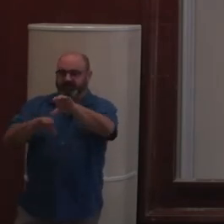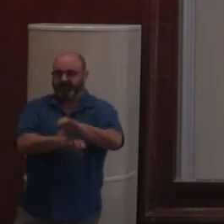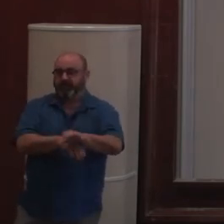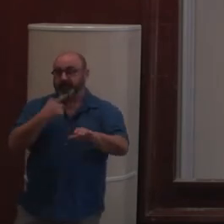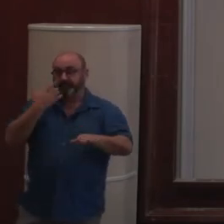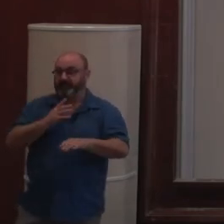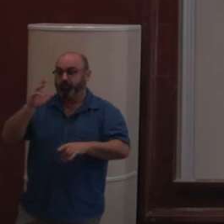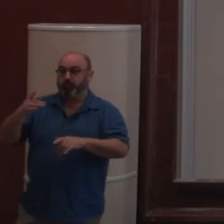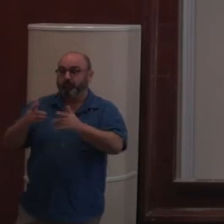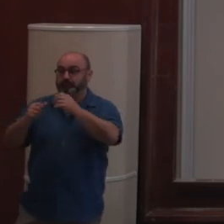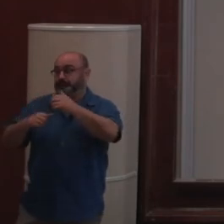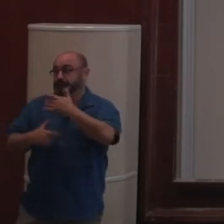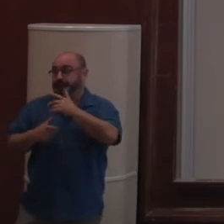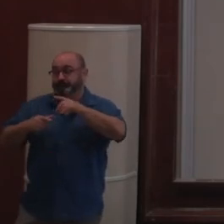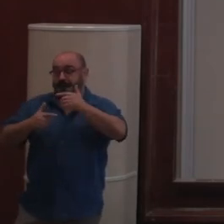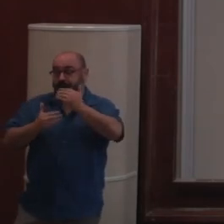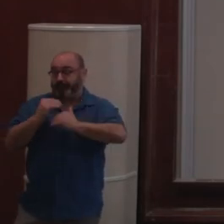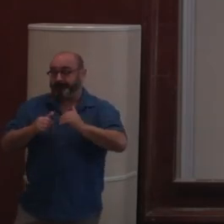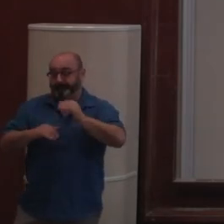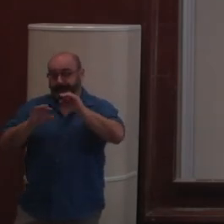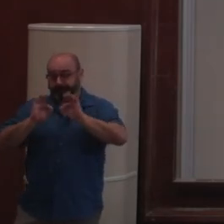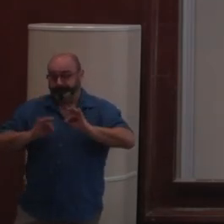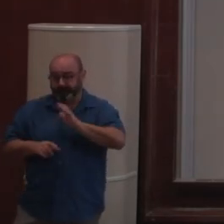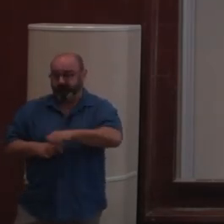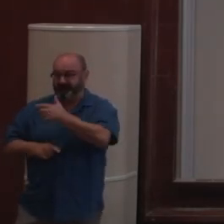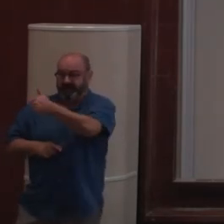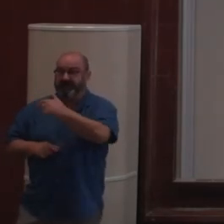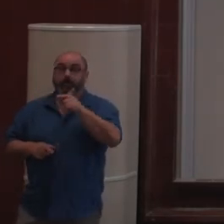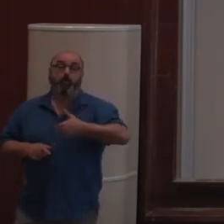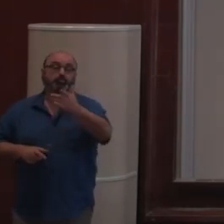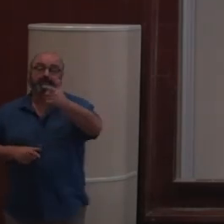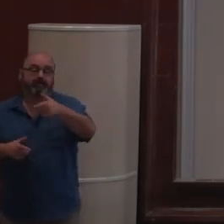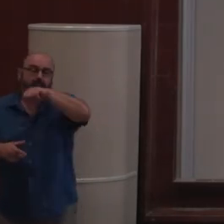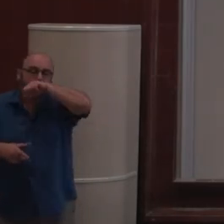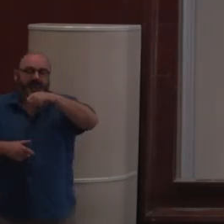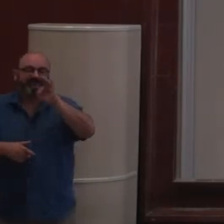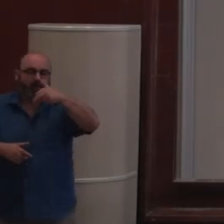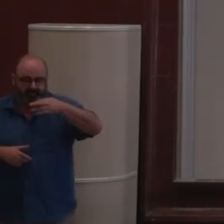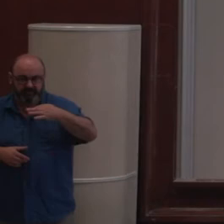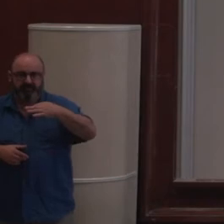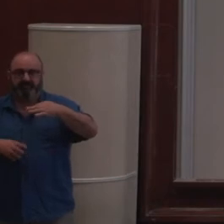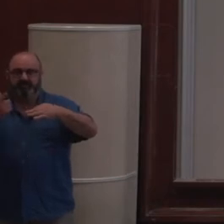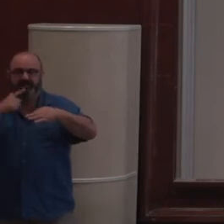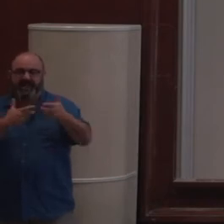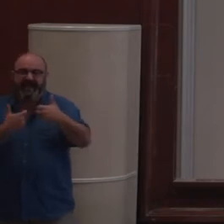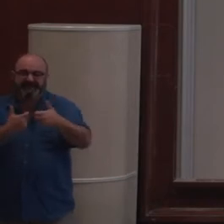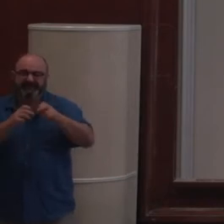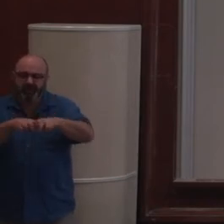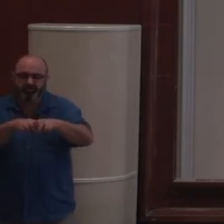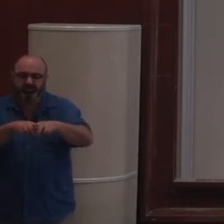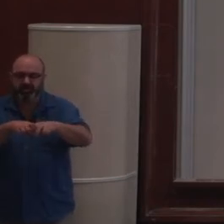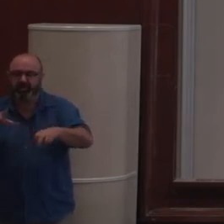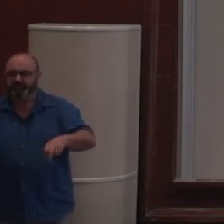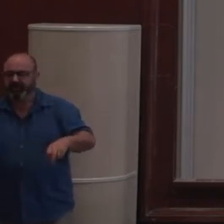aux utilisateurs. Le but, c'est d'aller chercher des nouveaux utilisateurs.'est-à-dire qu'aujourd'hui, vous êtes un développeur front, vous utilisez l'Easticsearch, vous n'en avez rien à faire que ce soit fait en Java.